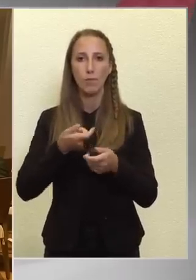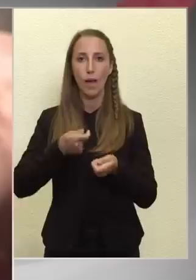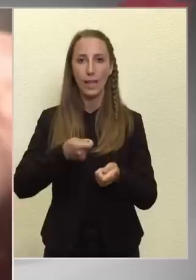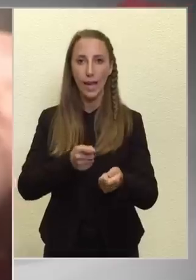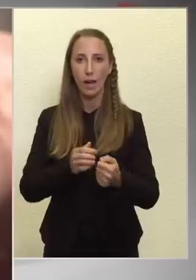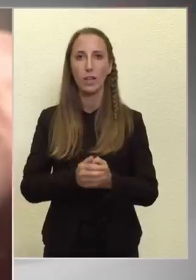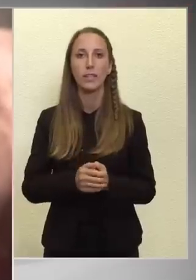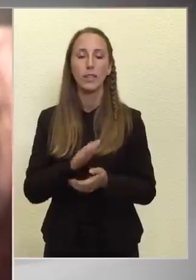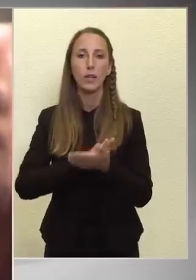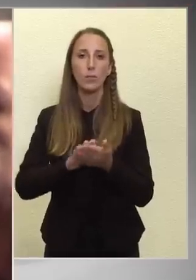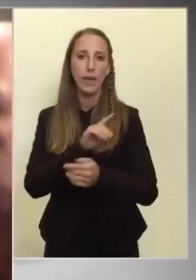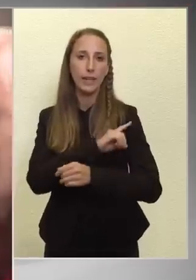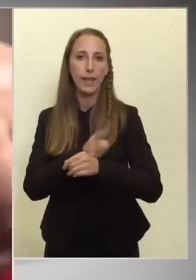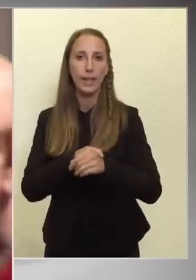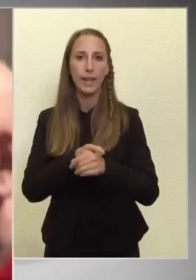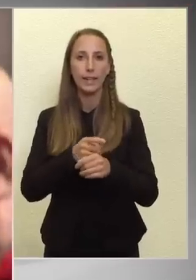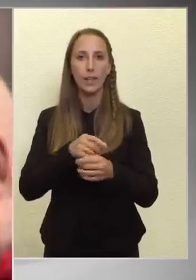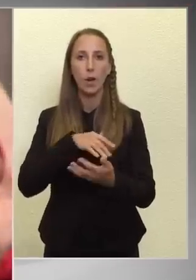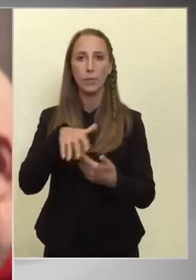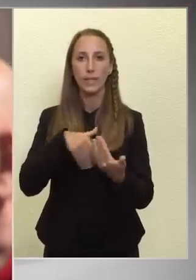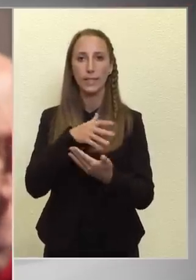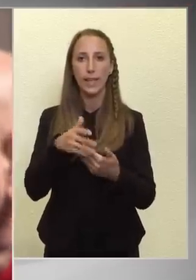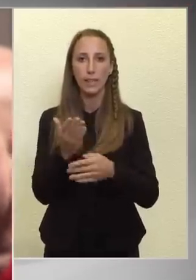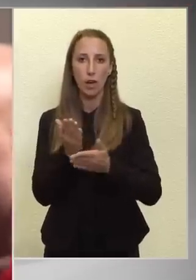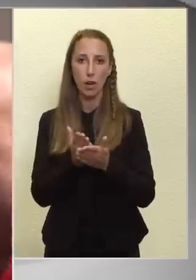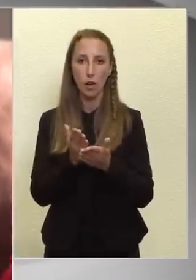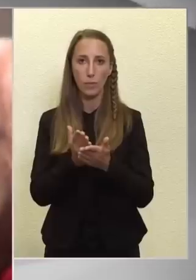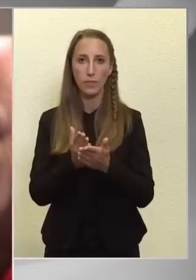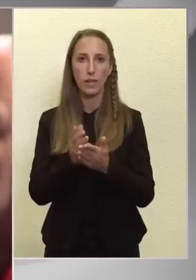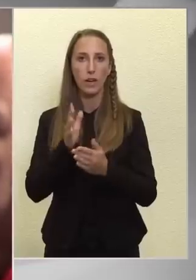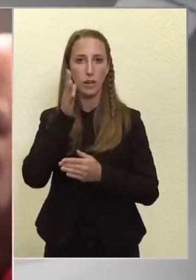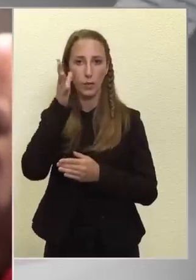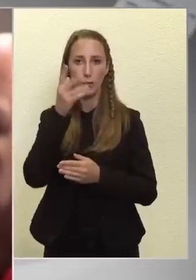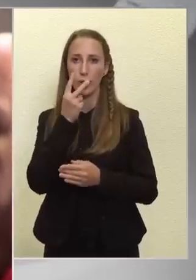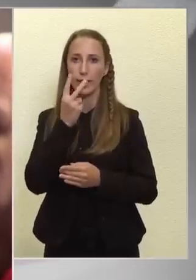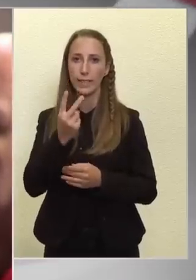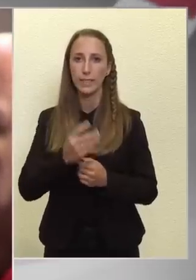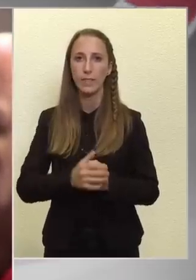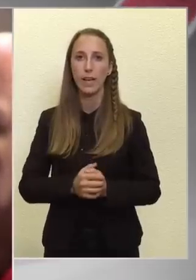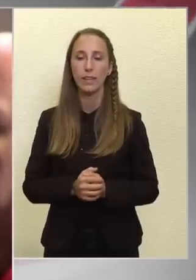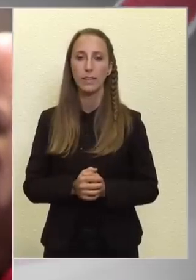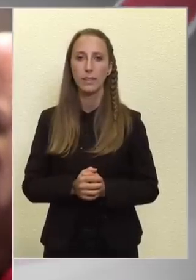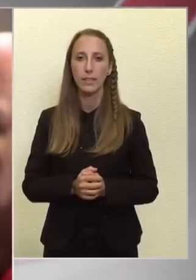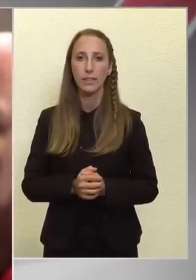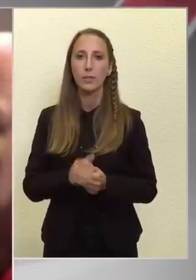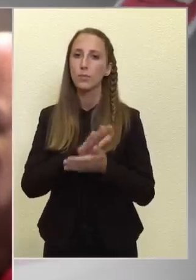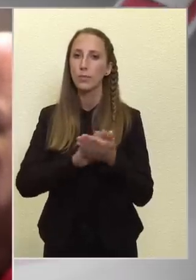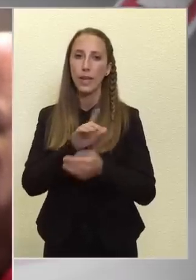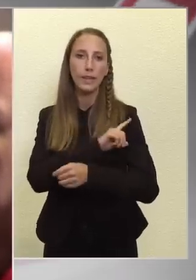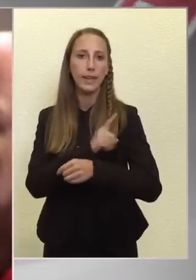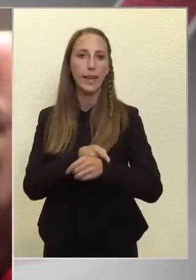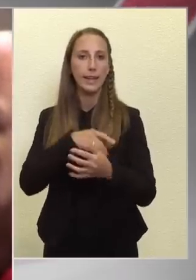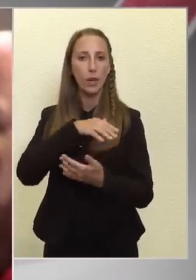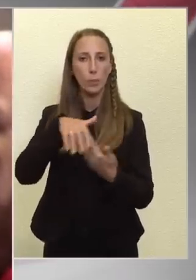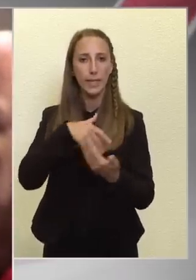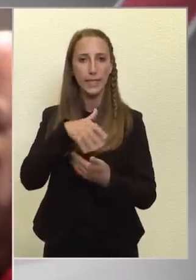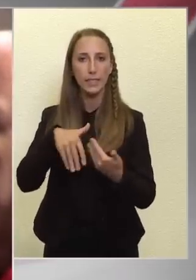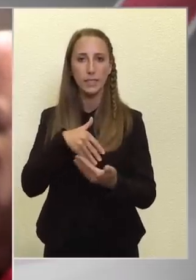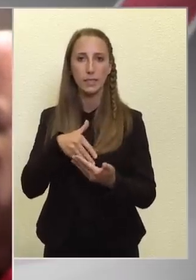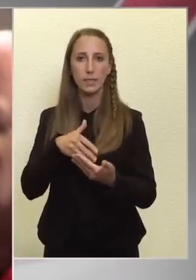Milyen energiamixet alkalmaznak a jövőre nézve? Milyen energiamix